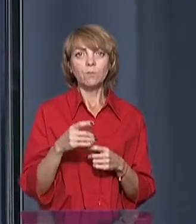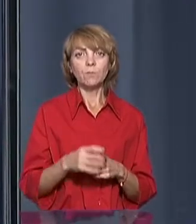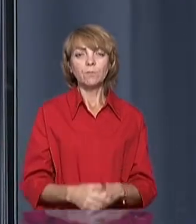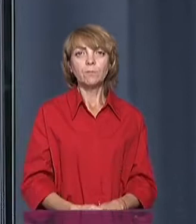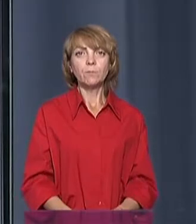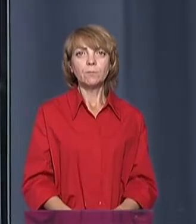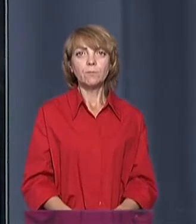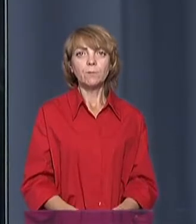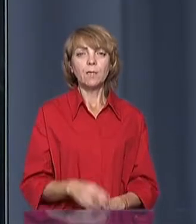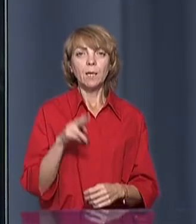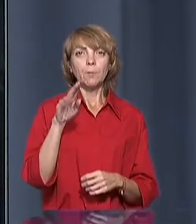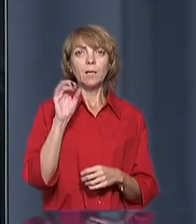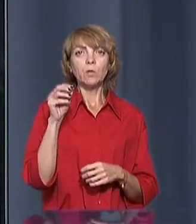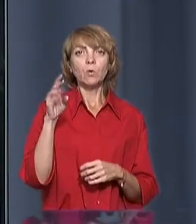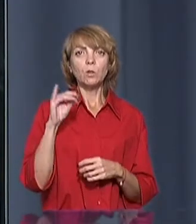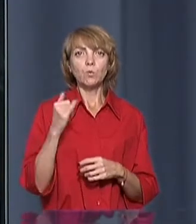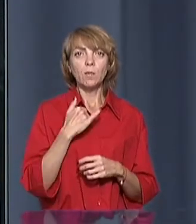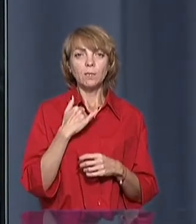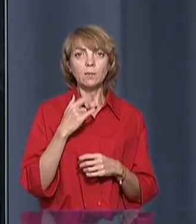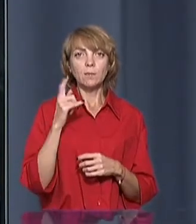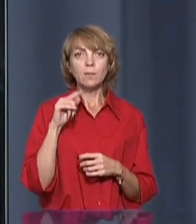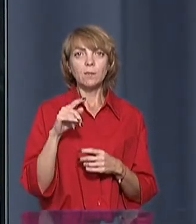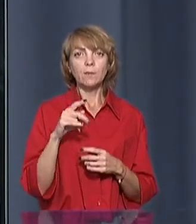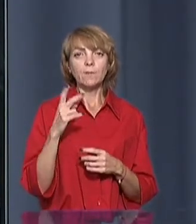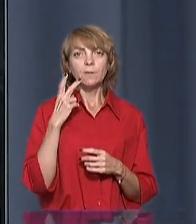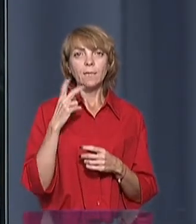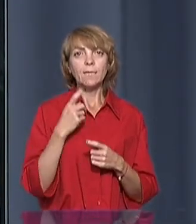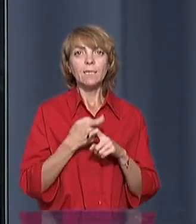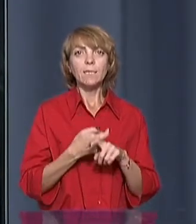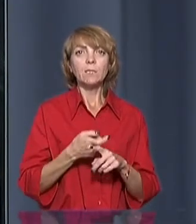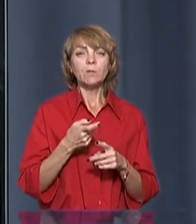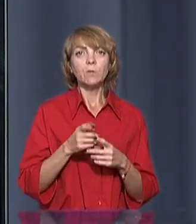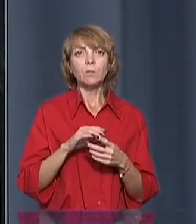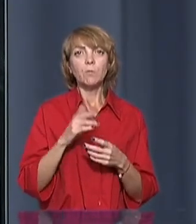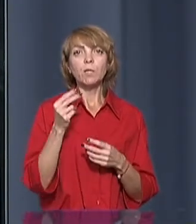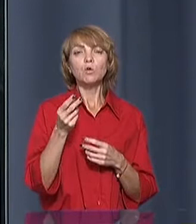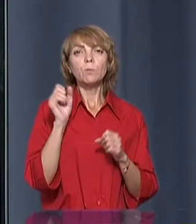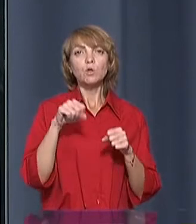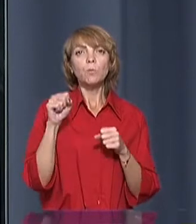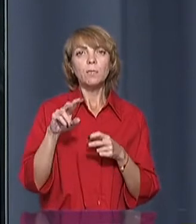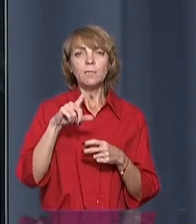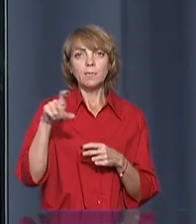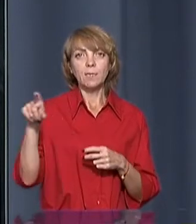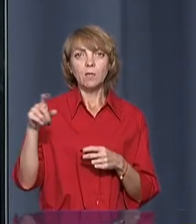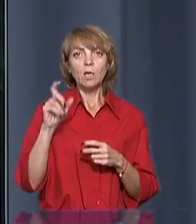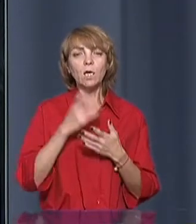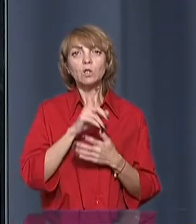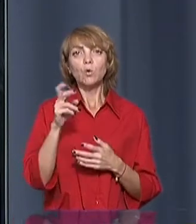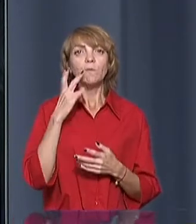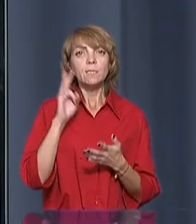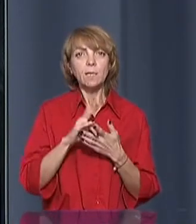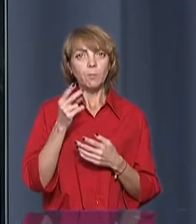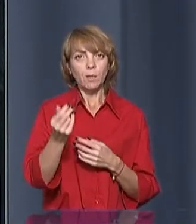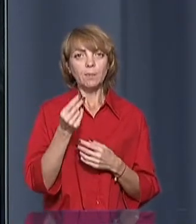да. Пилетні котлы, ну, у нас, знаєте, якщо ризки, платиштово-спасовність населення, да? Є люди, які завжди платять, а є люди,